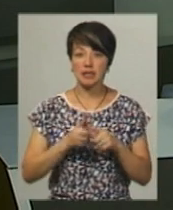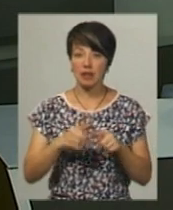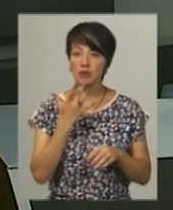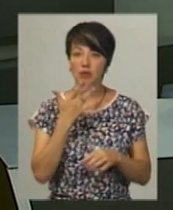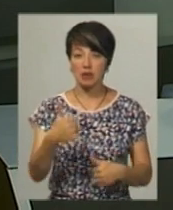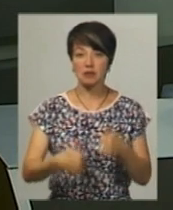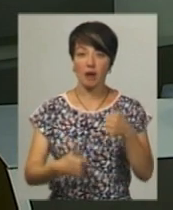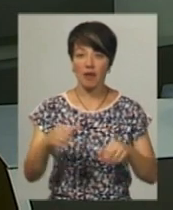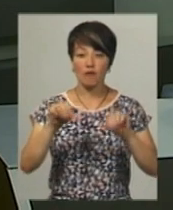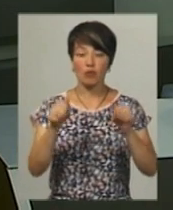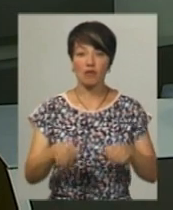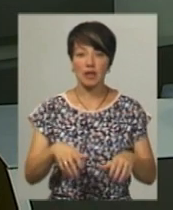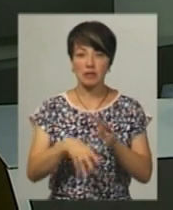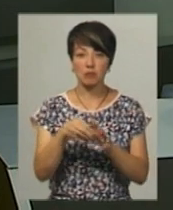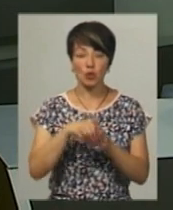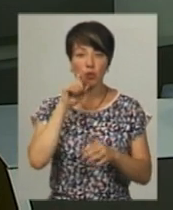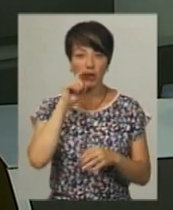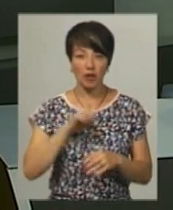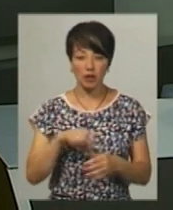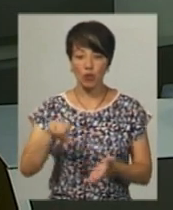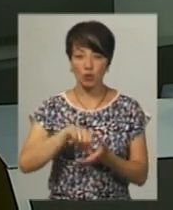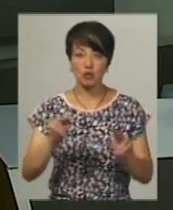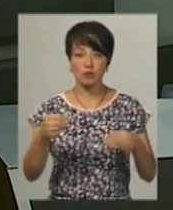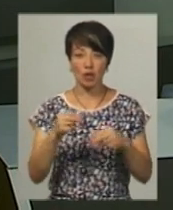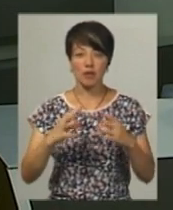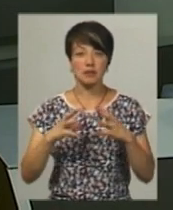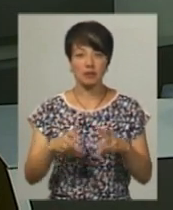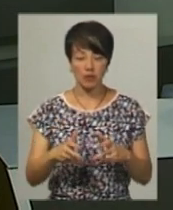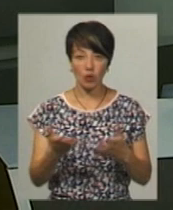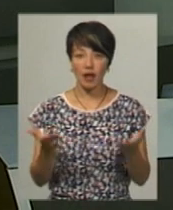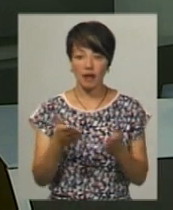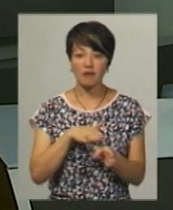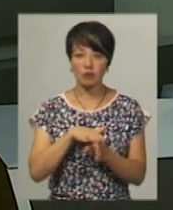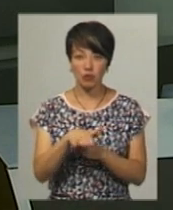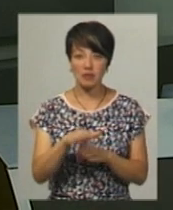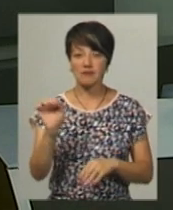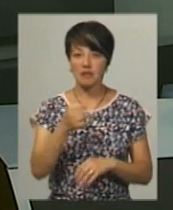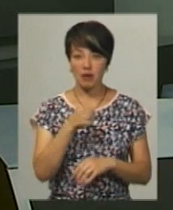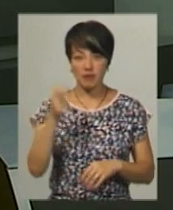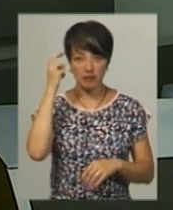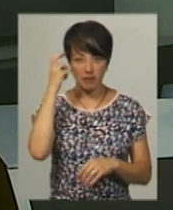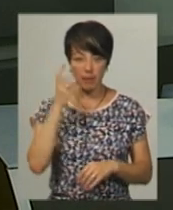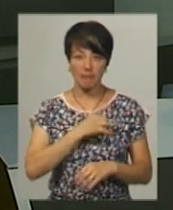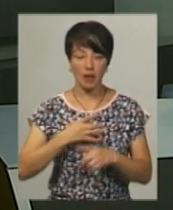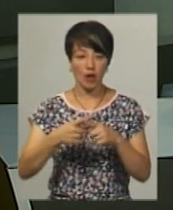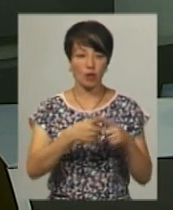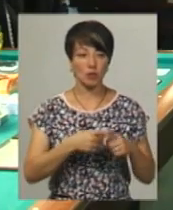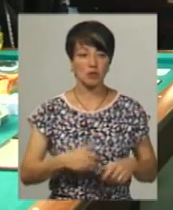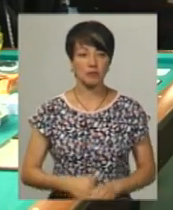національних змагань формуватиме збірну України для участі в чемпіонаті світу, який відбудеться в серпні в столиці Білорусі.